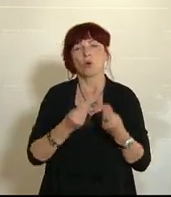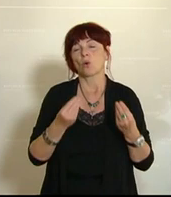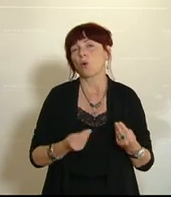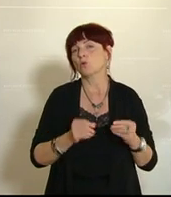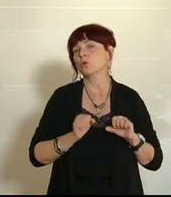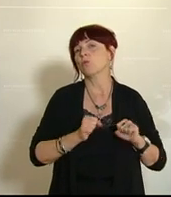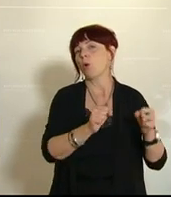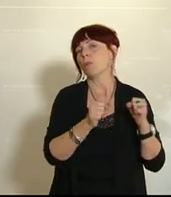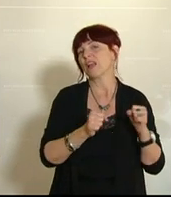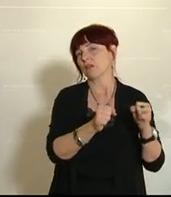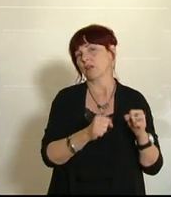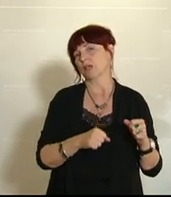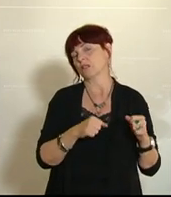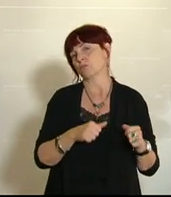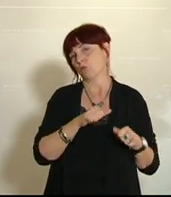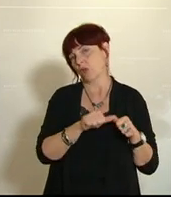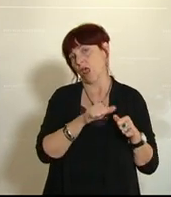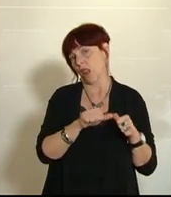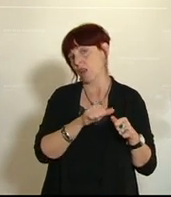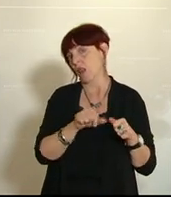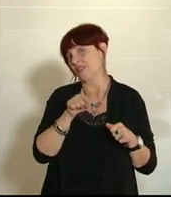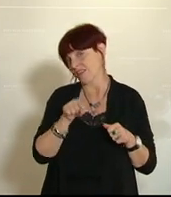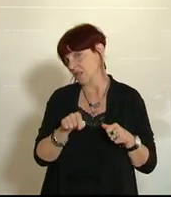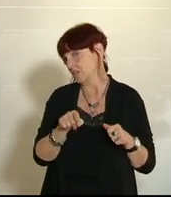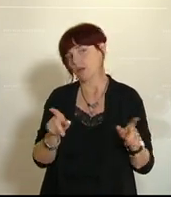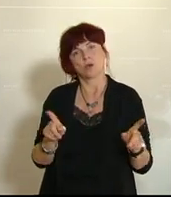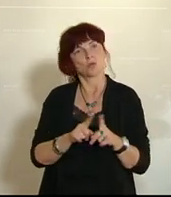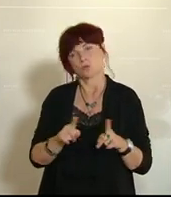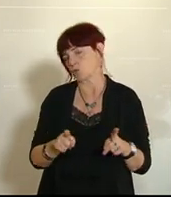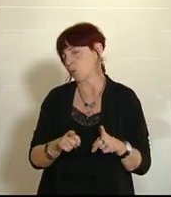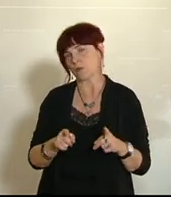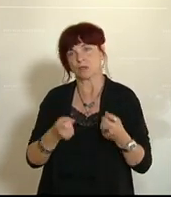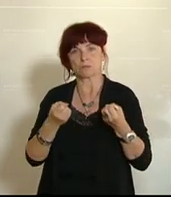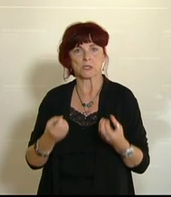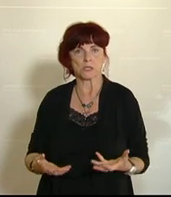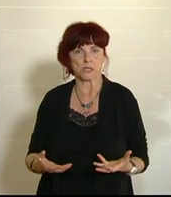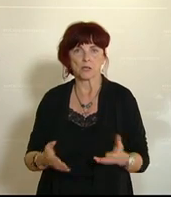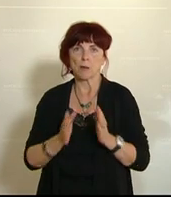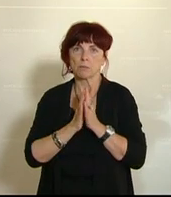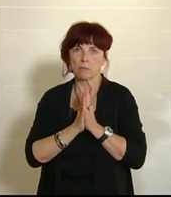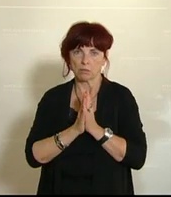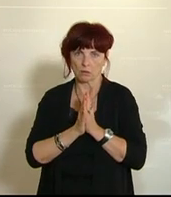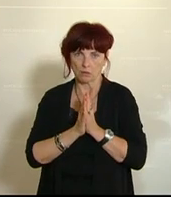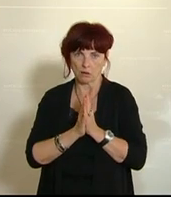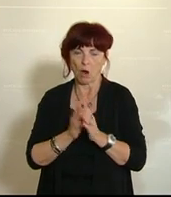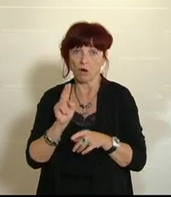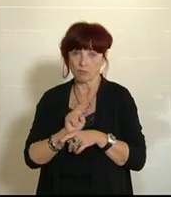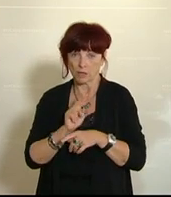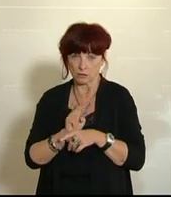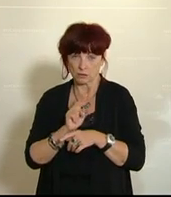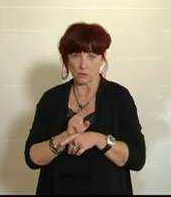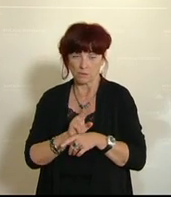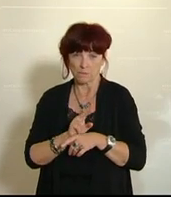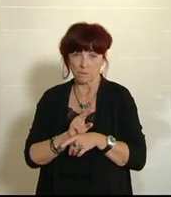absolut kontraproduktiv. Also da unbedingt meine Erinnerung, das zu machen und beizubehalten.